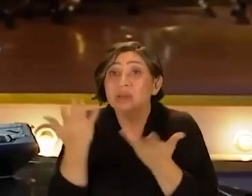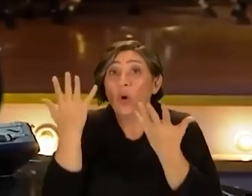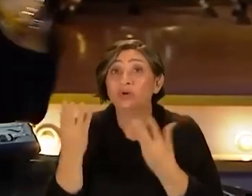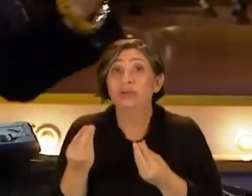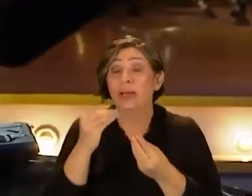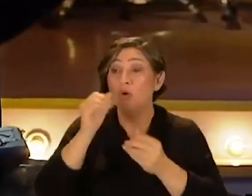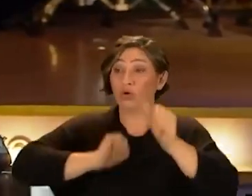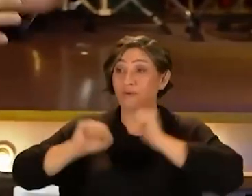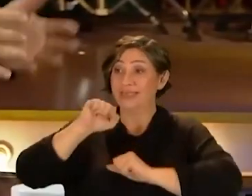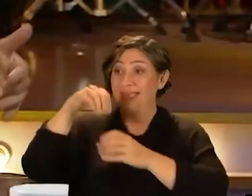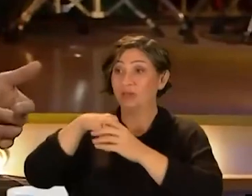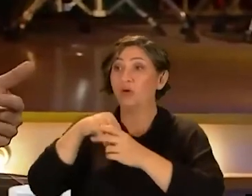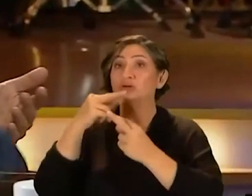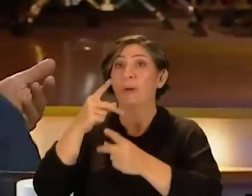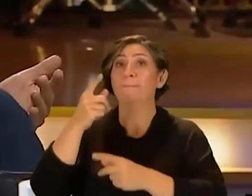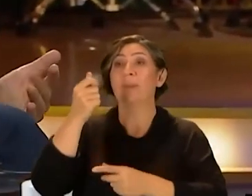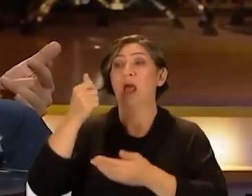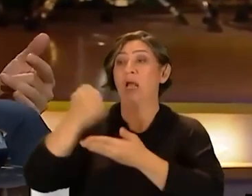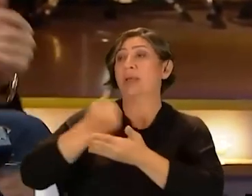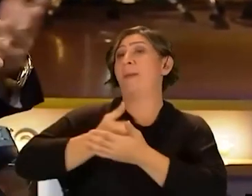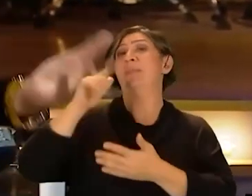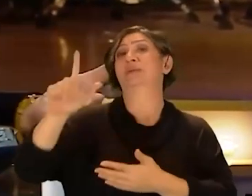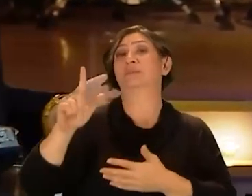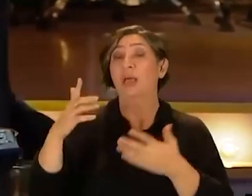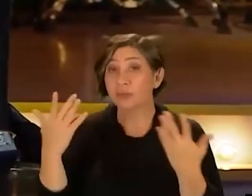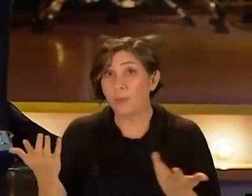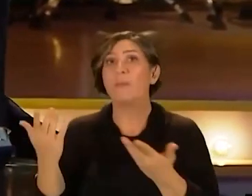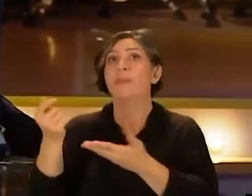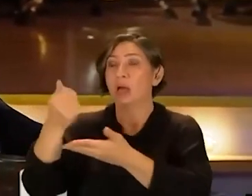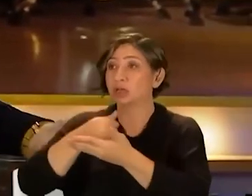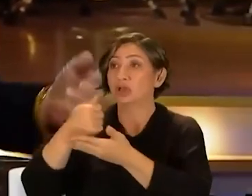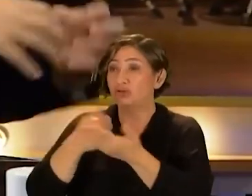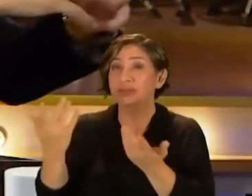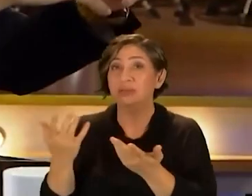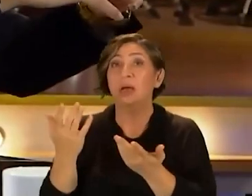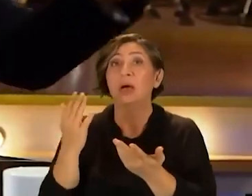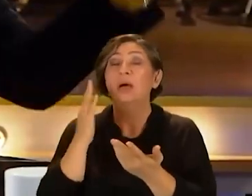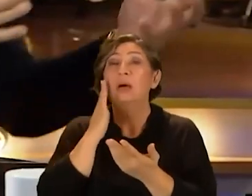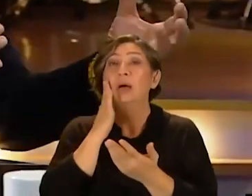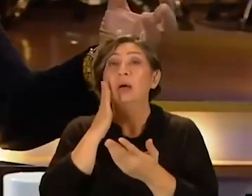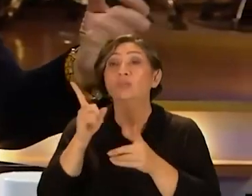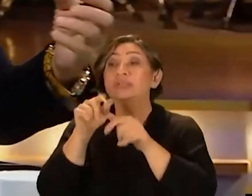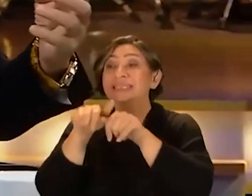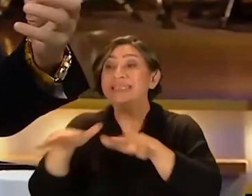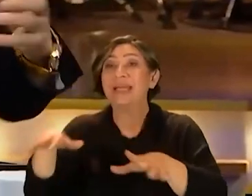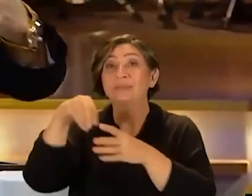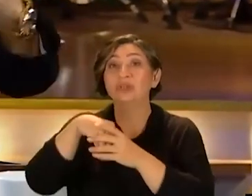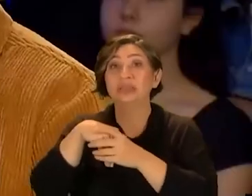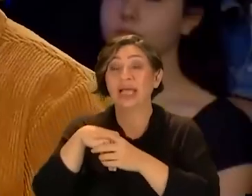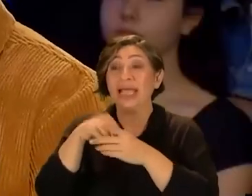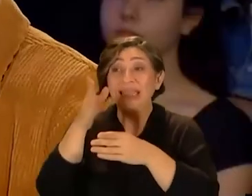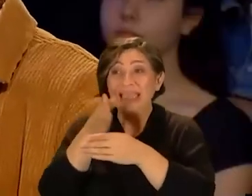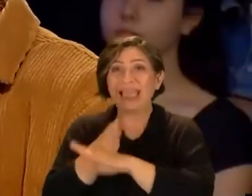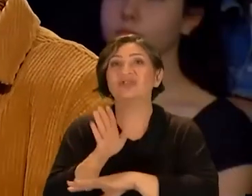olsa yani mesela üniversitelerde falan konuştuklar para kazanmam lazım ee lazım kazanacaksın yani bu bu sistem içinde